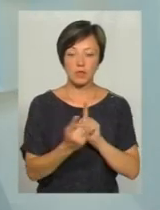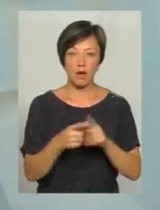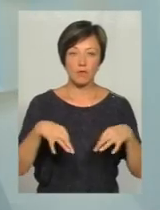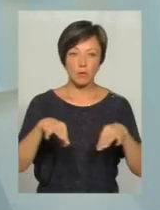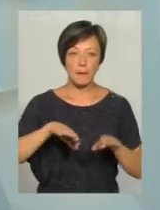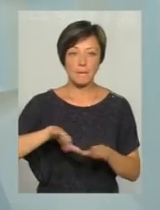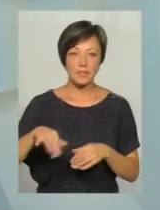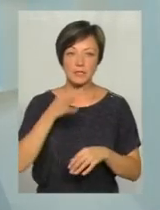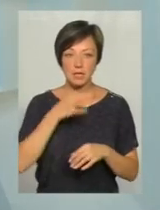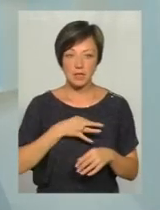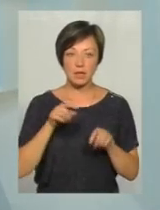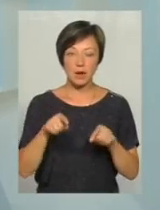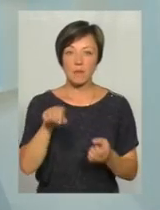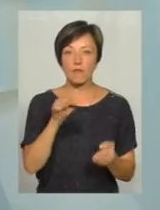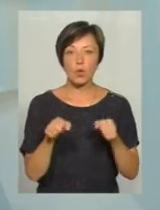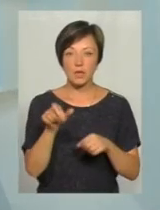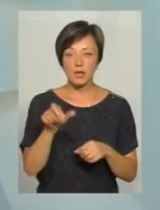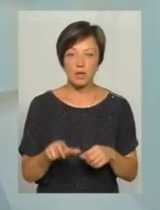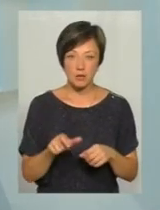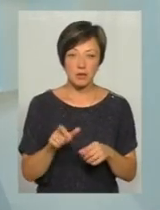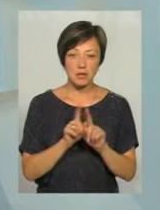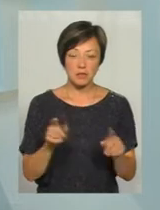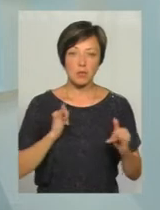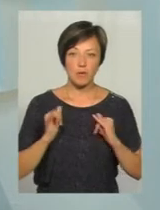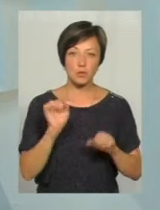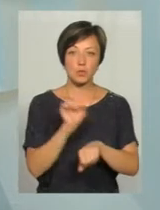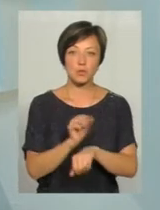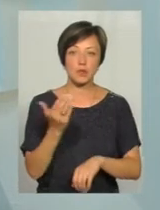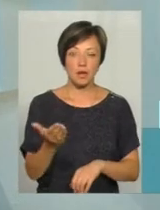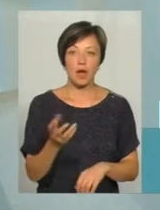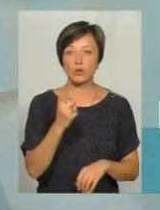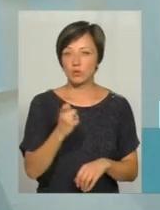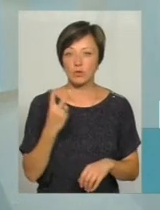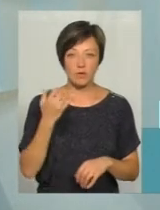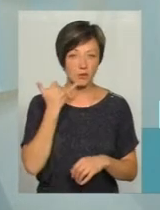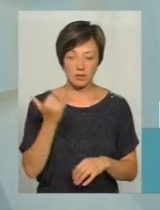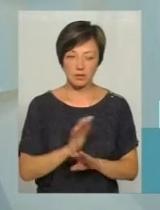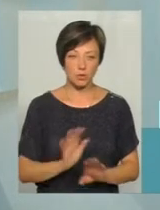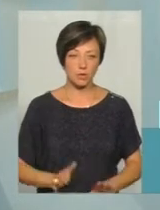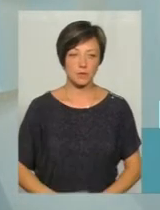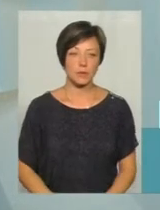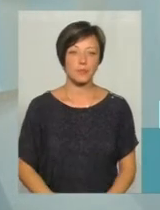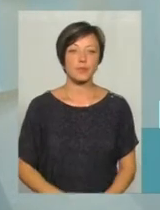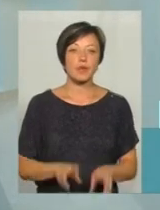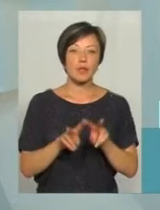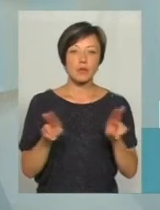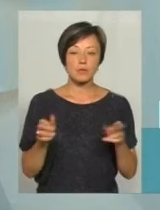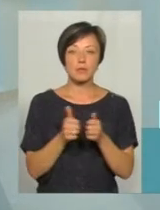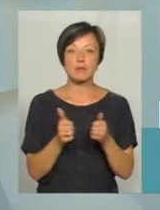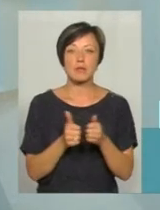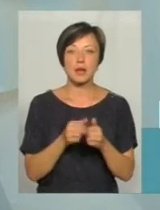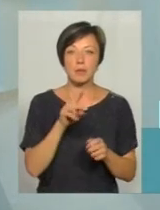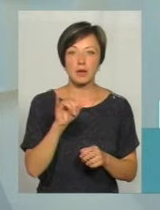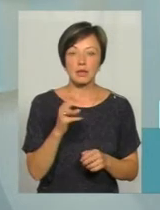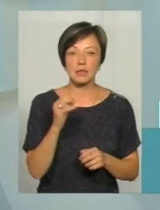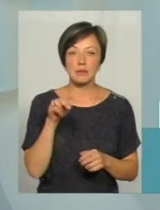вже після і сказали, що там якийсь водій себе дивно поводив, може ви зупинити. Але на 102 виклику не було. Аналогічно біля принципа